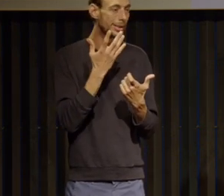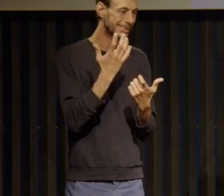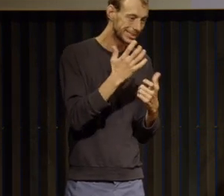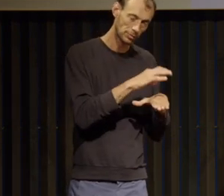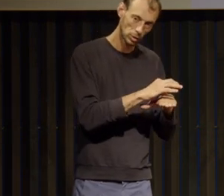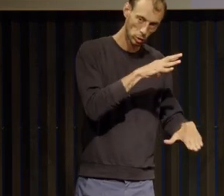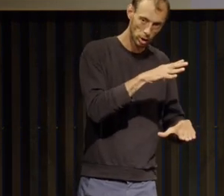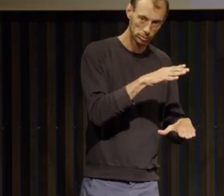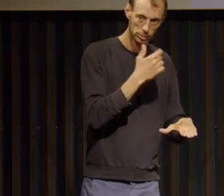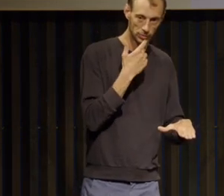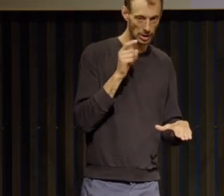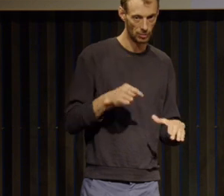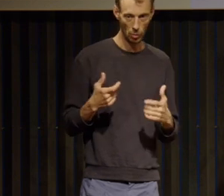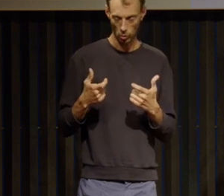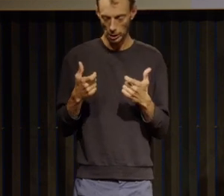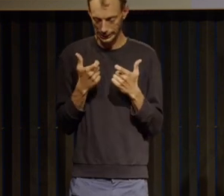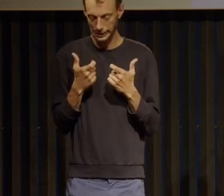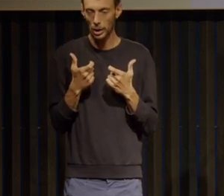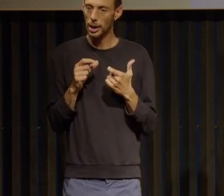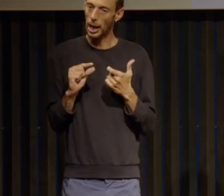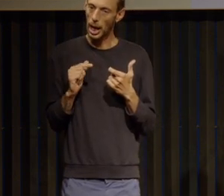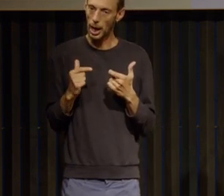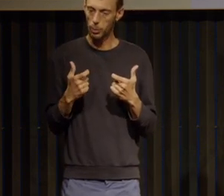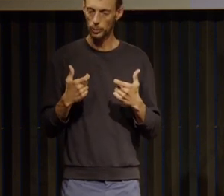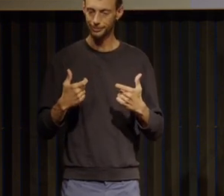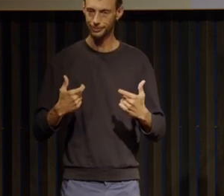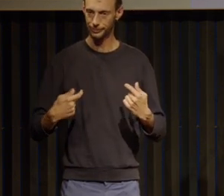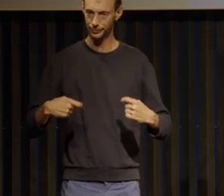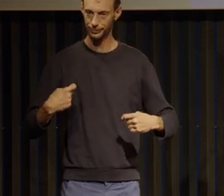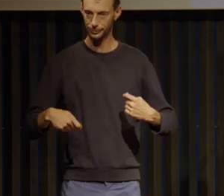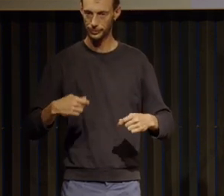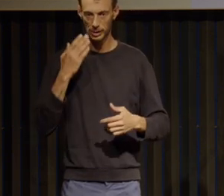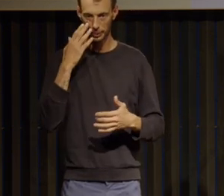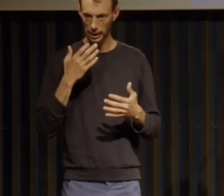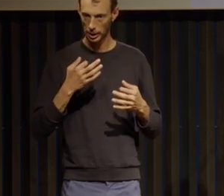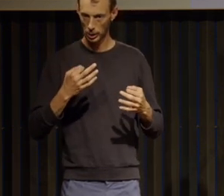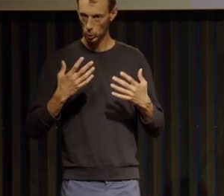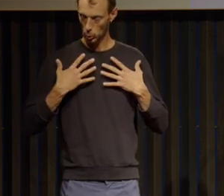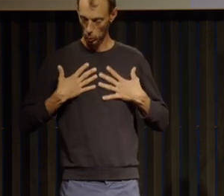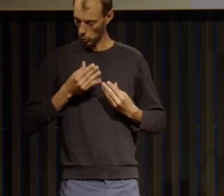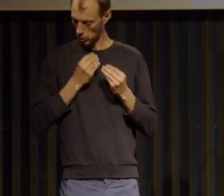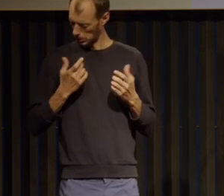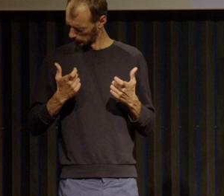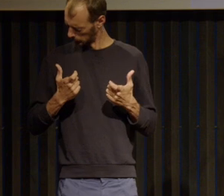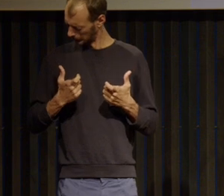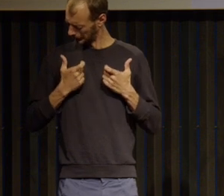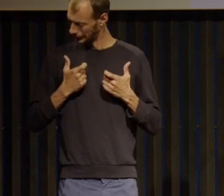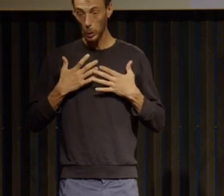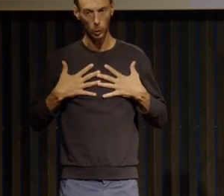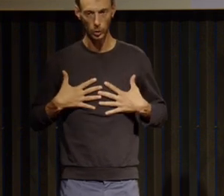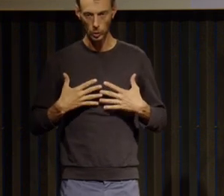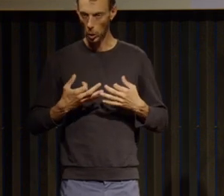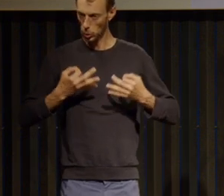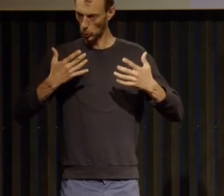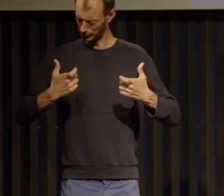relâcher à minima un peu le contrôle s'il y a trop de contrôle si c'est trop serré autour du comportement alimentaire autour du corps c'est impossible d'avancer